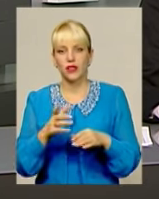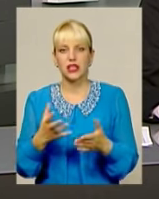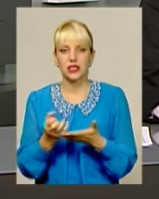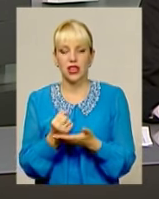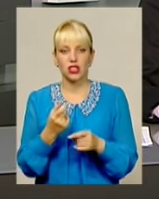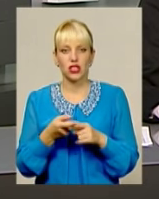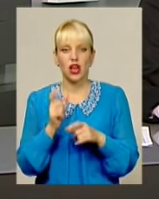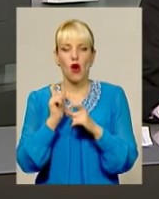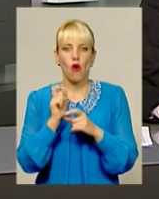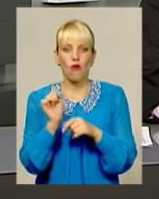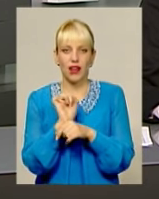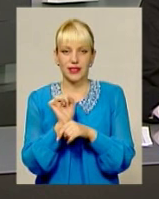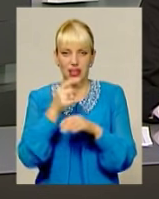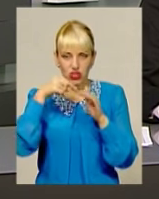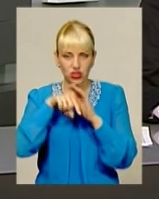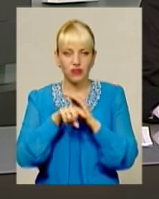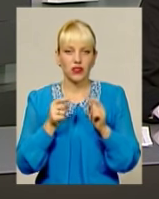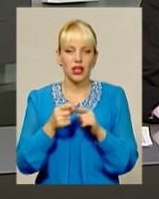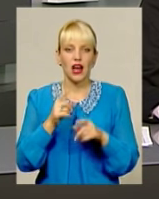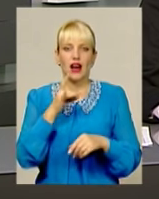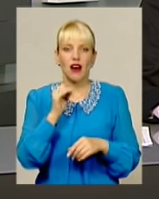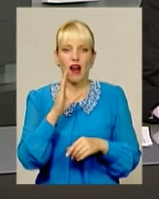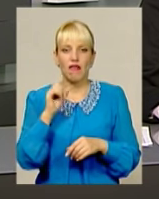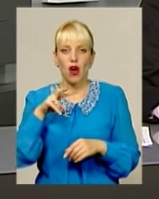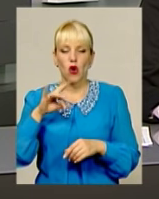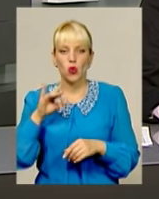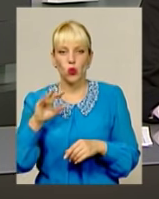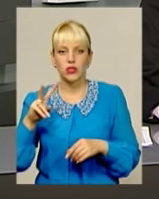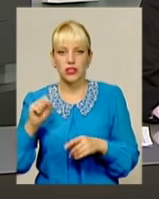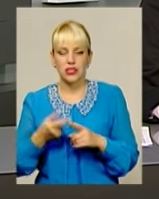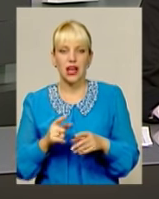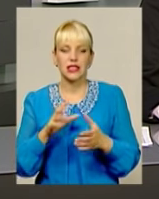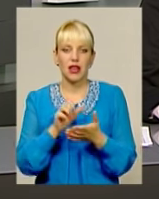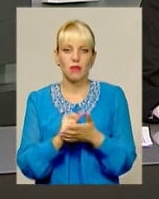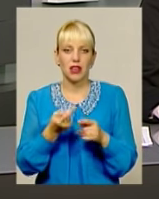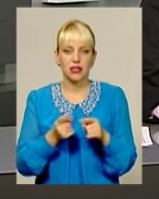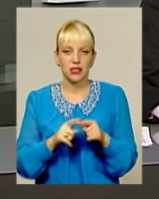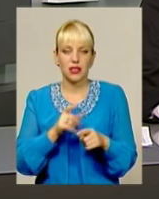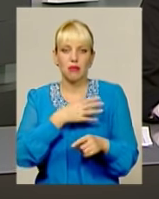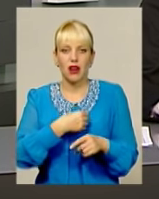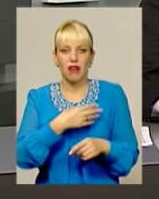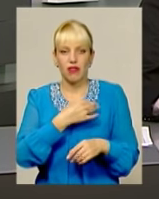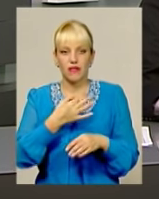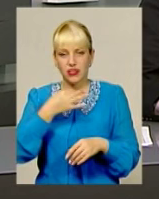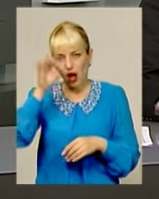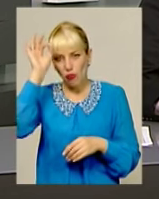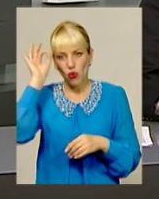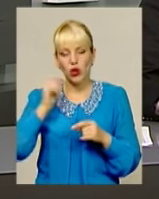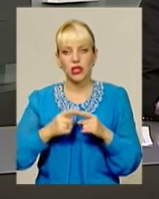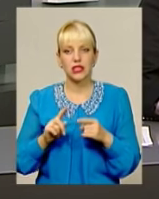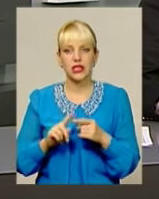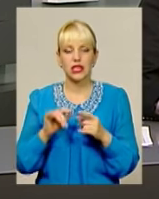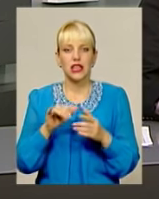Раваруська. Розслідуванням займається управління Національної поліції у Львівській області. Наразі з тілом подільського далекобійника